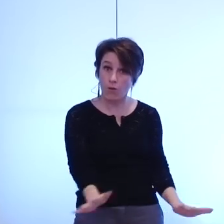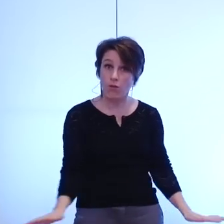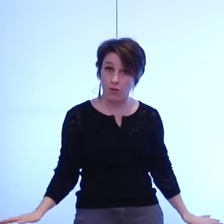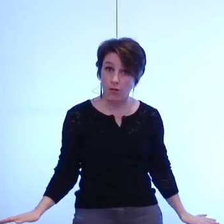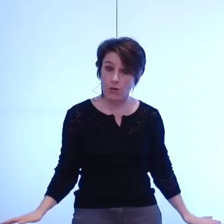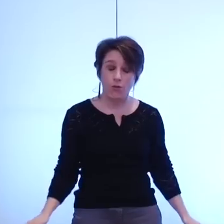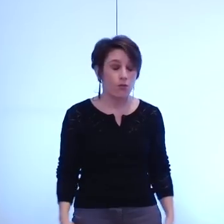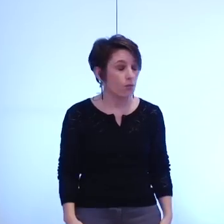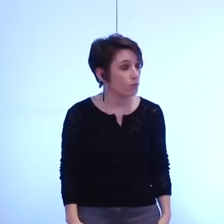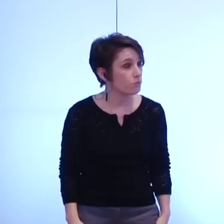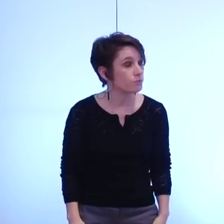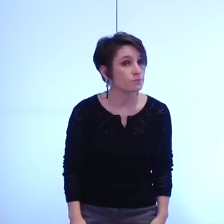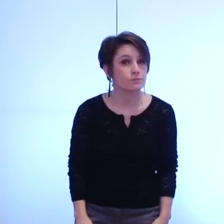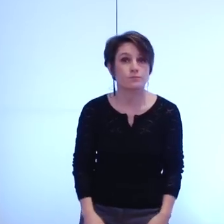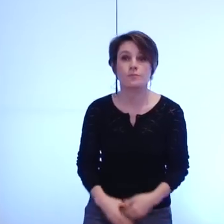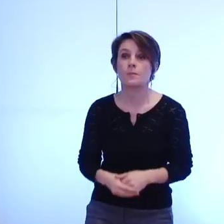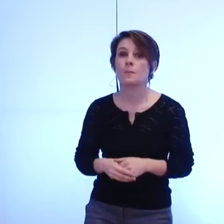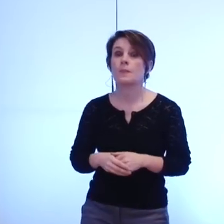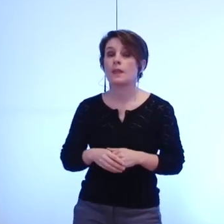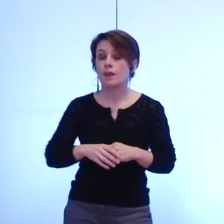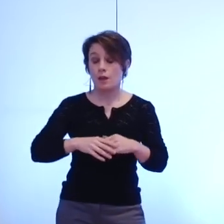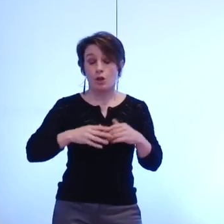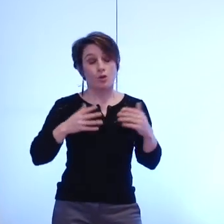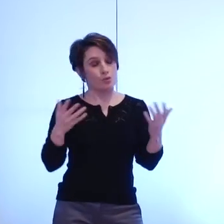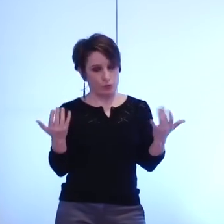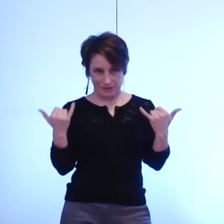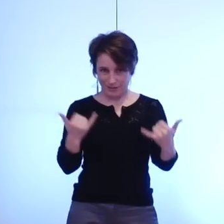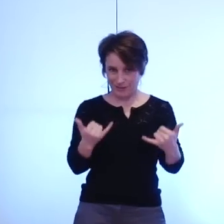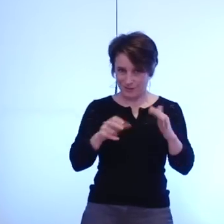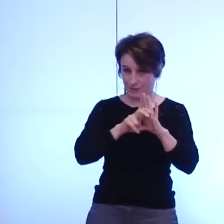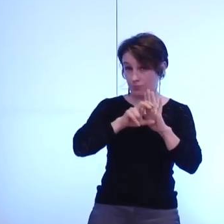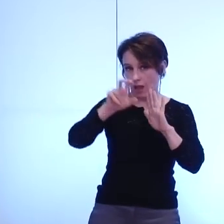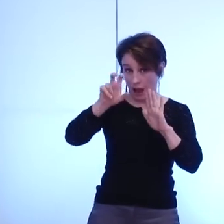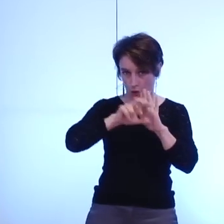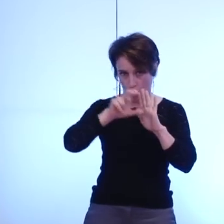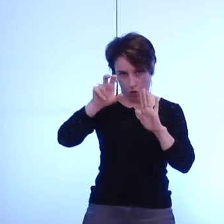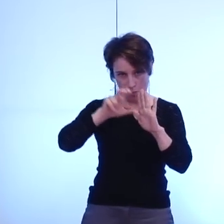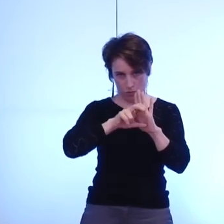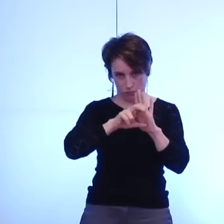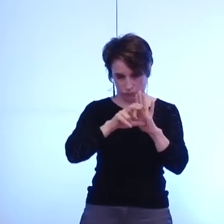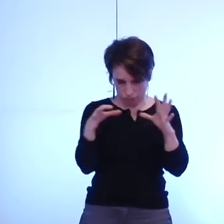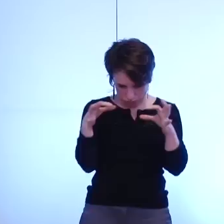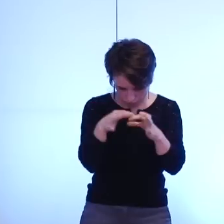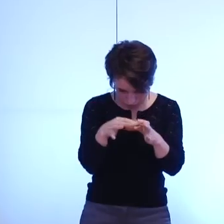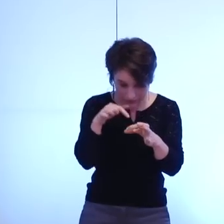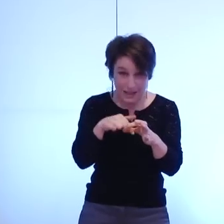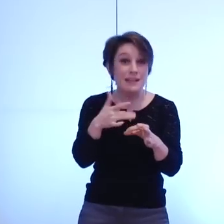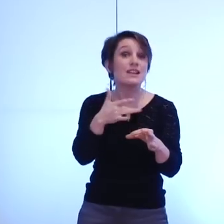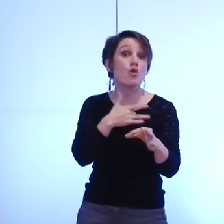mais tout de même c'est ici à Grenoble que bat le coeur de la métropole